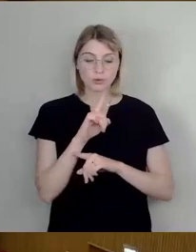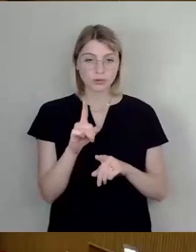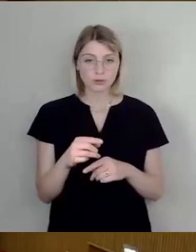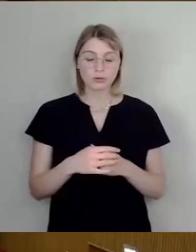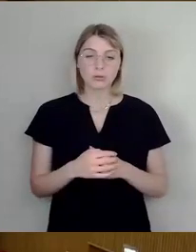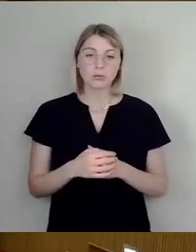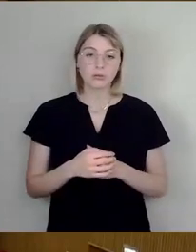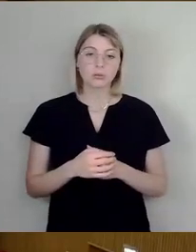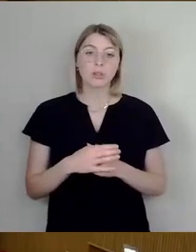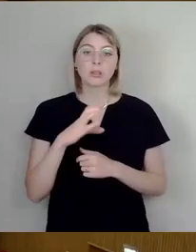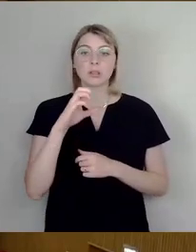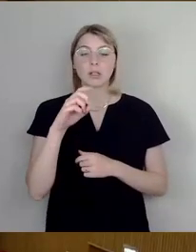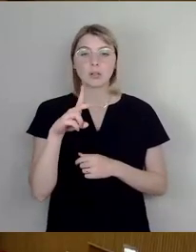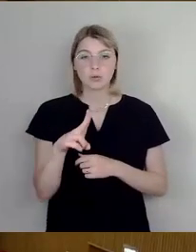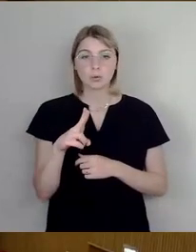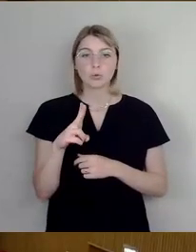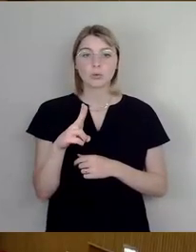Dann CDU, Harjo Brauns, bitte.